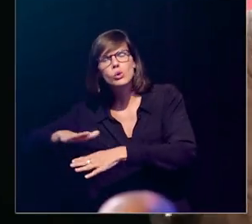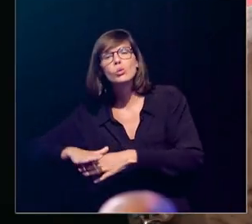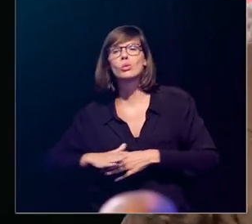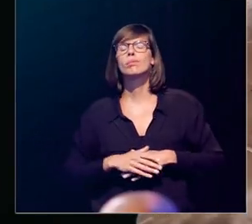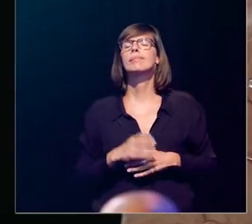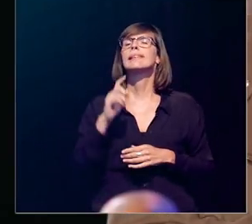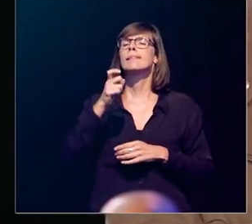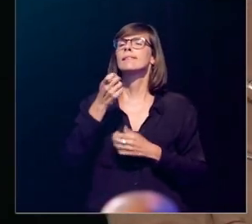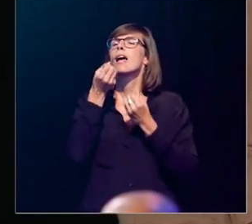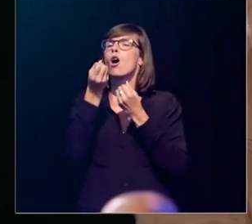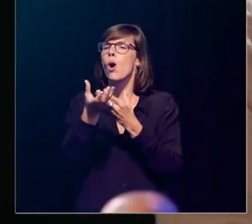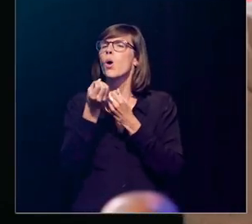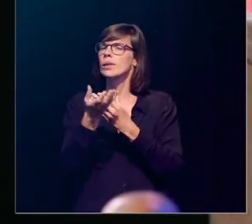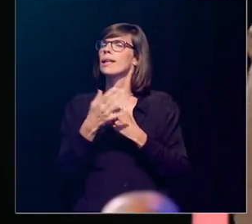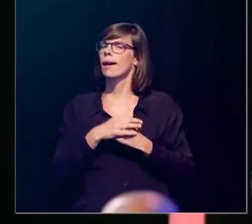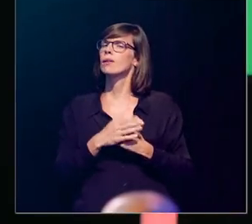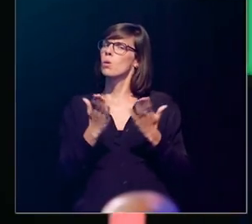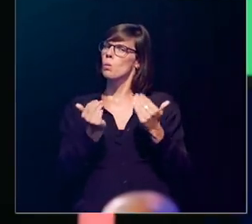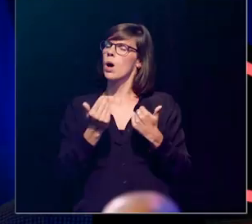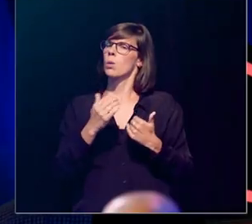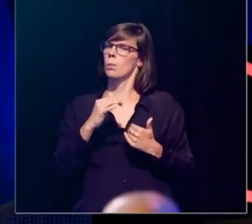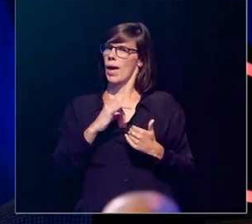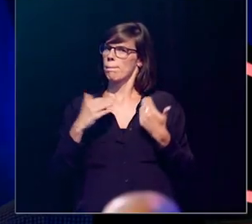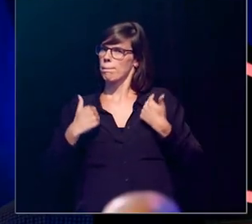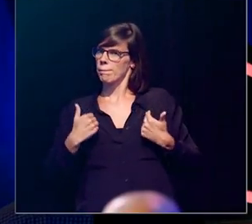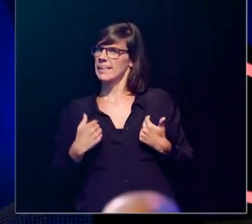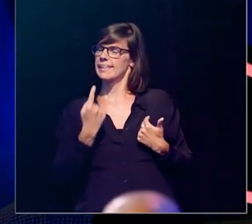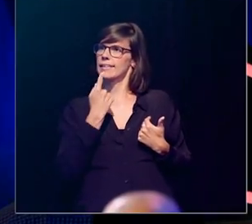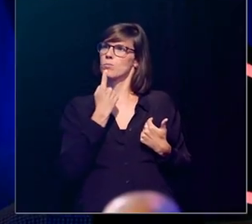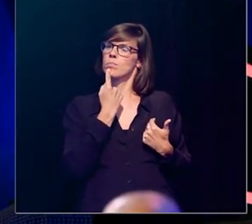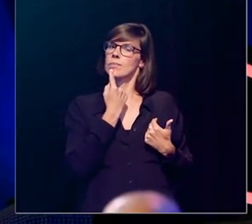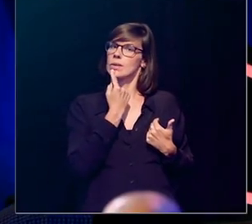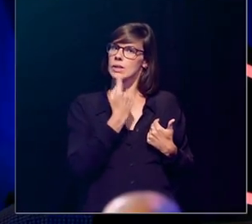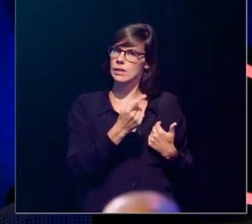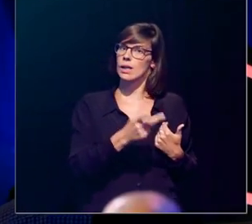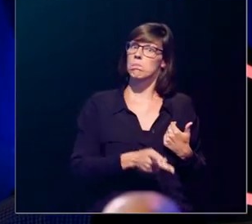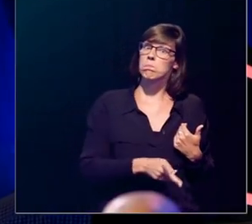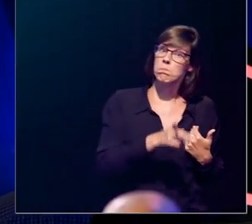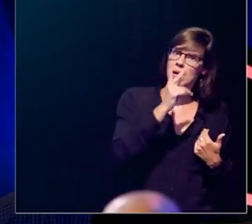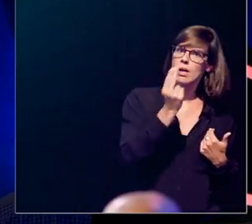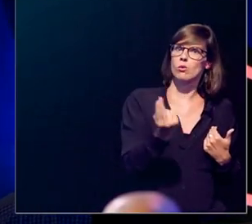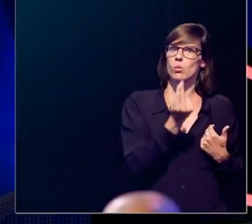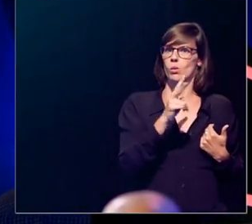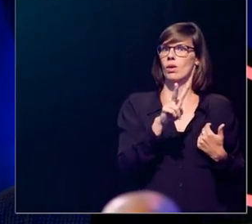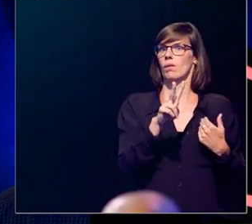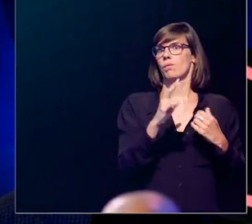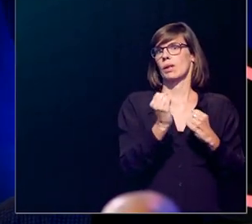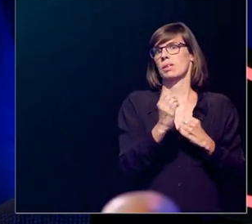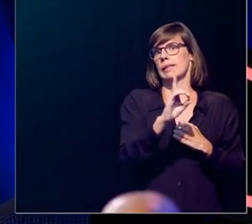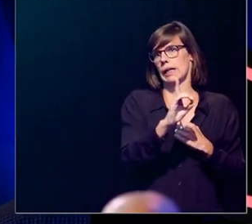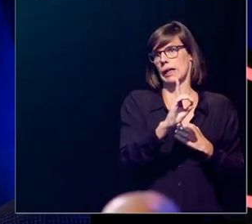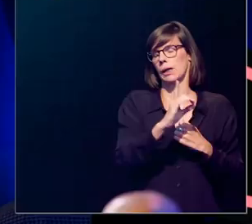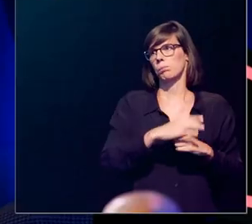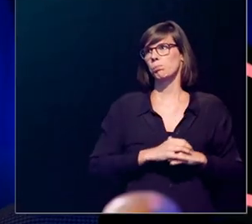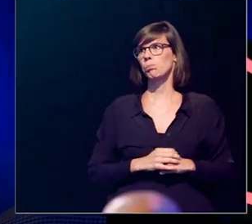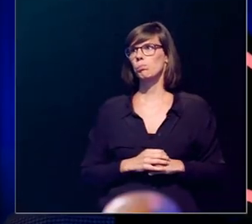eenheden. En ik ga u straks proberen duidelijk te maken waarom er mensen zijn die suggereren dat er meer zou moeten ingenomen worden